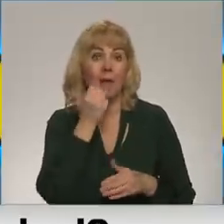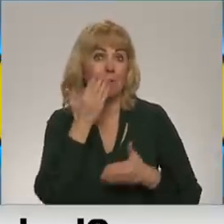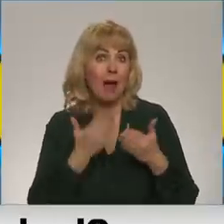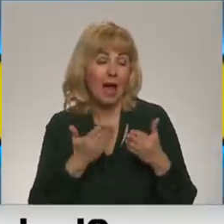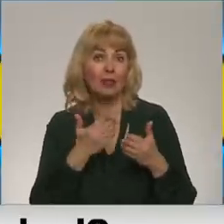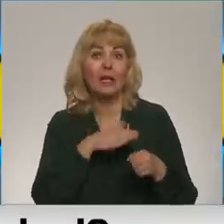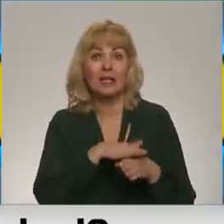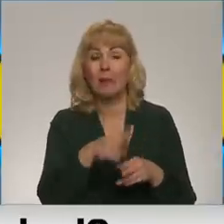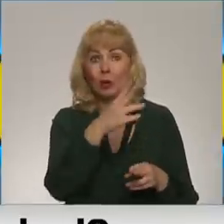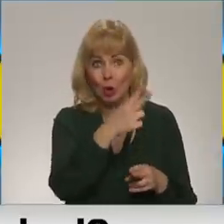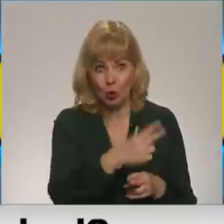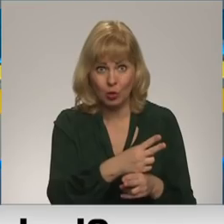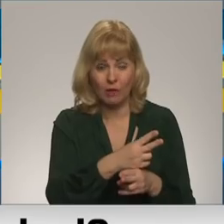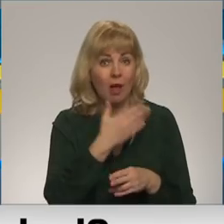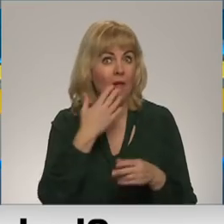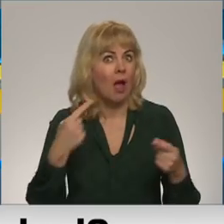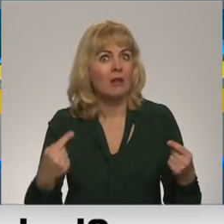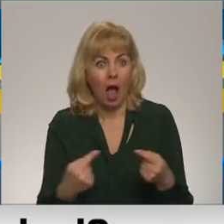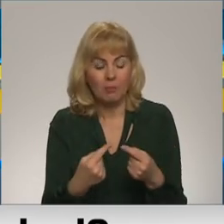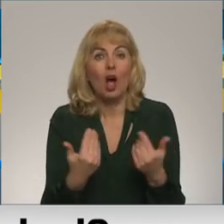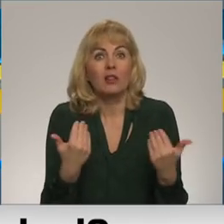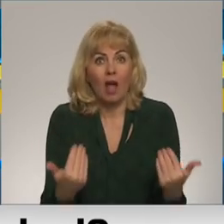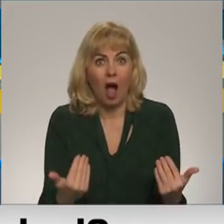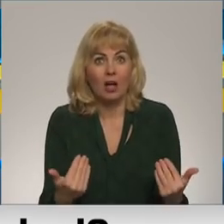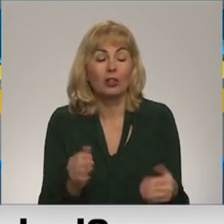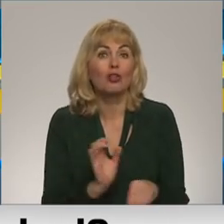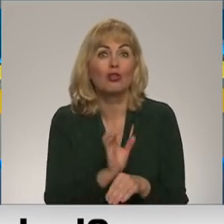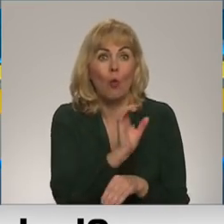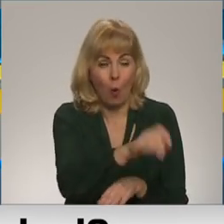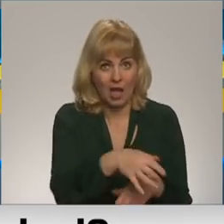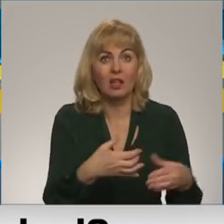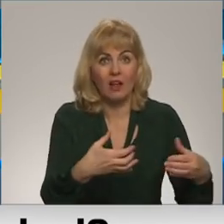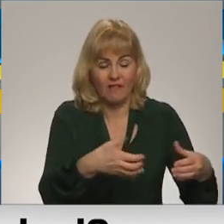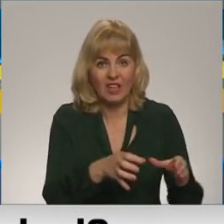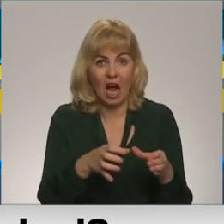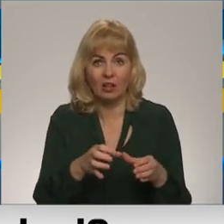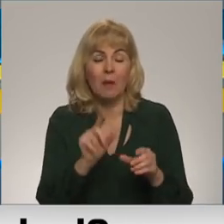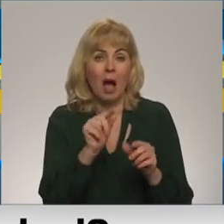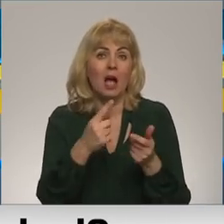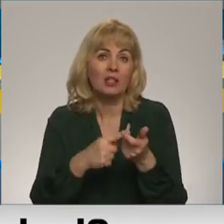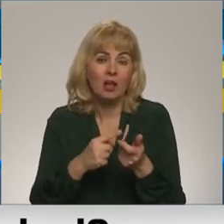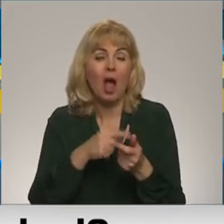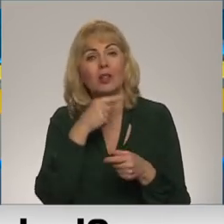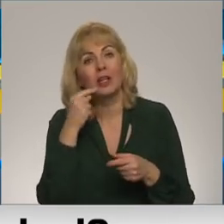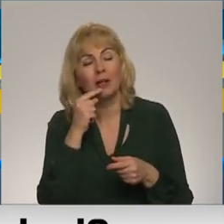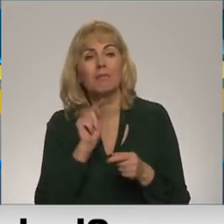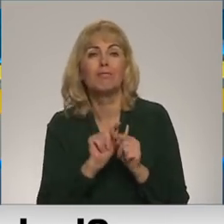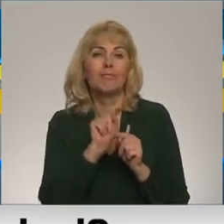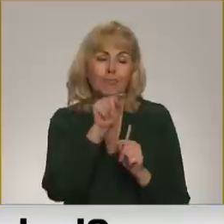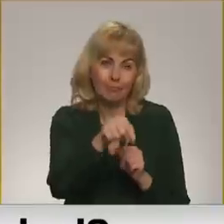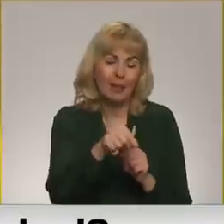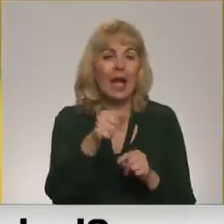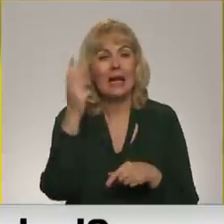iztenota, bija ļoti neatbultoša reāltāte. Vienkārši sūdīt iekšā vienības nelielās skaitā, mēģinās atstāvēt Kievu, ieņemt tilsētās